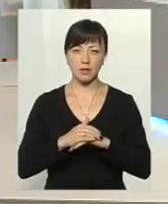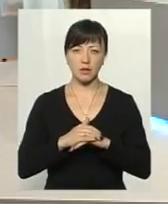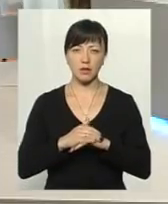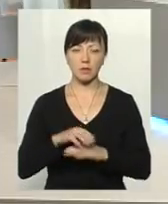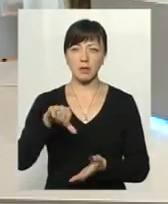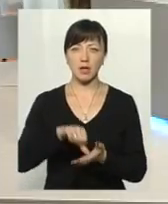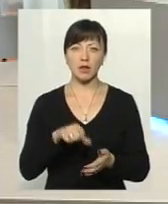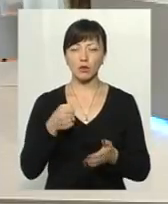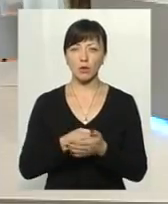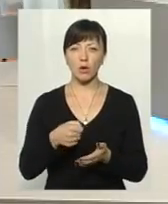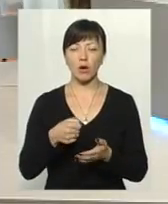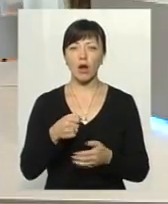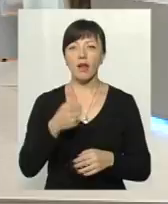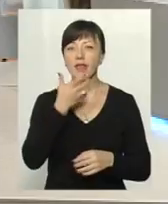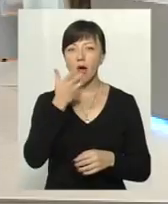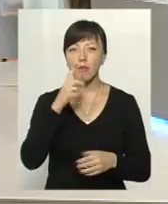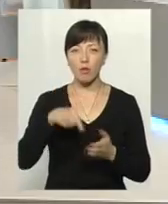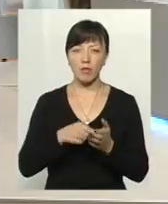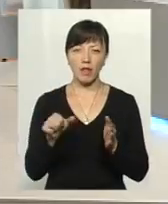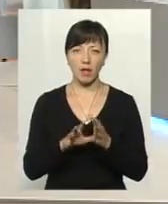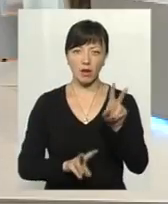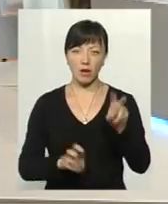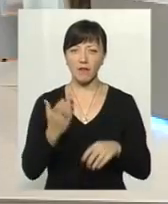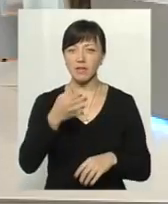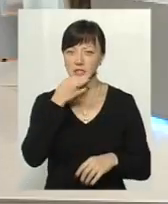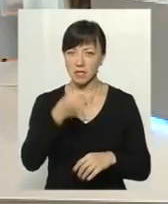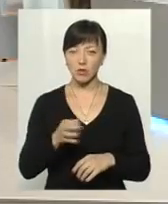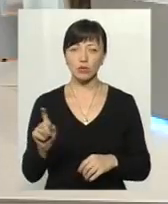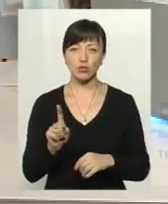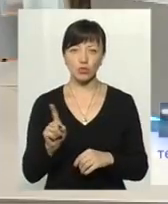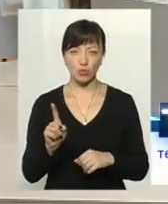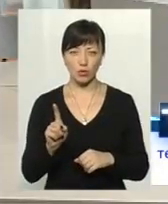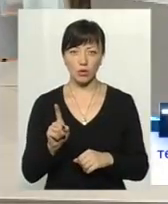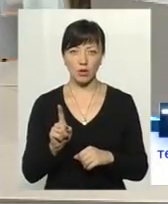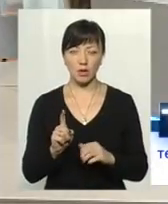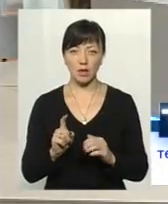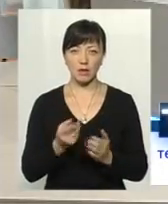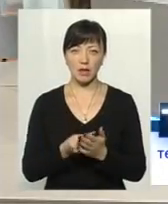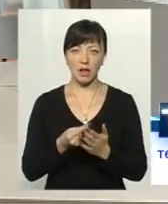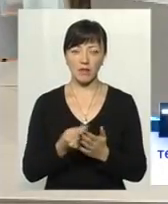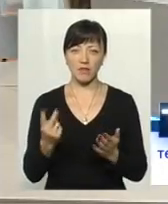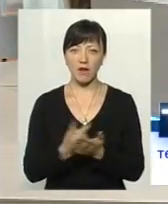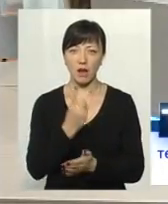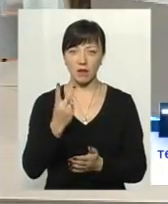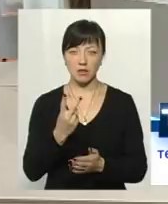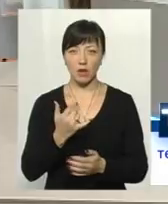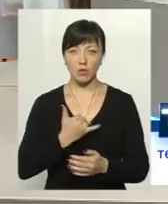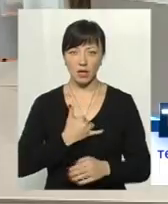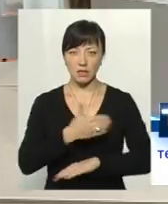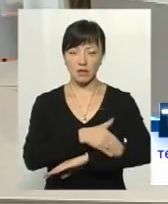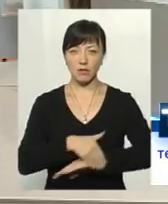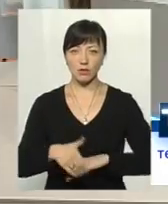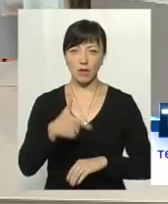представника Теплокомуненерго. У нас таке питання. Ви сказали, що віднялися тарифи в два рази, але в нас на вулиці